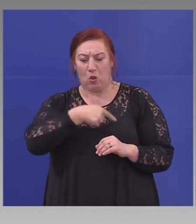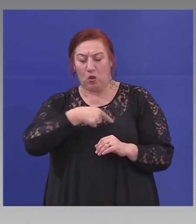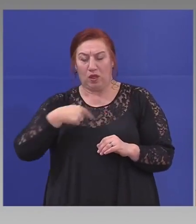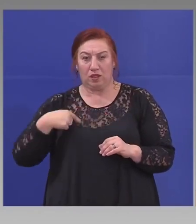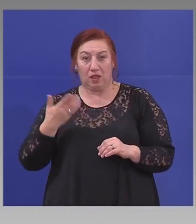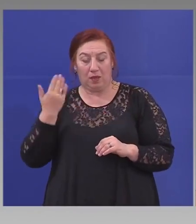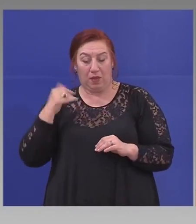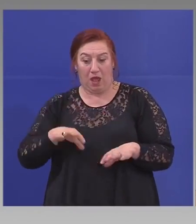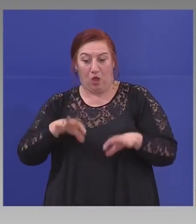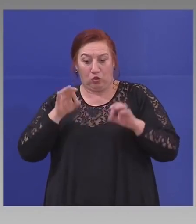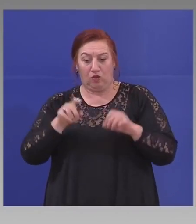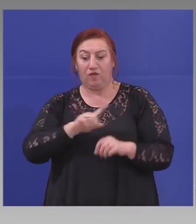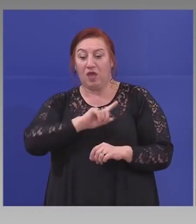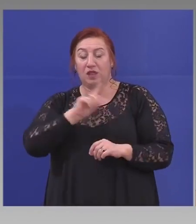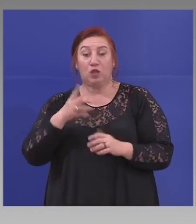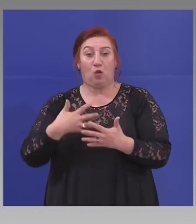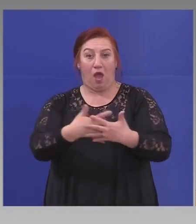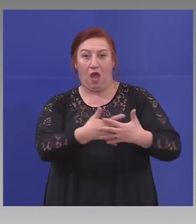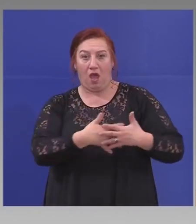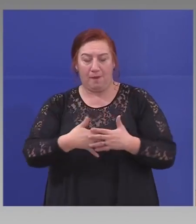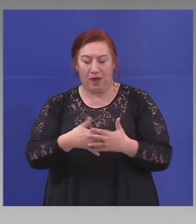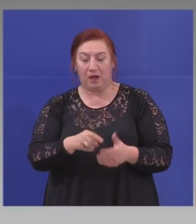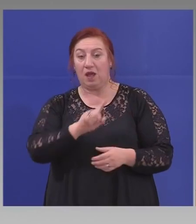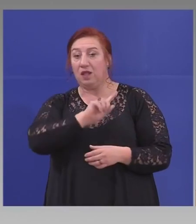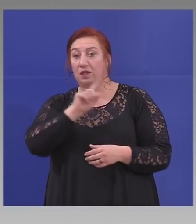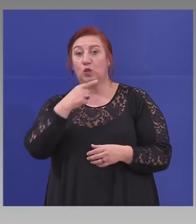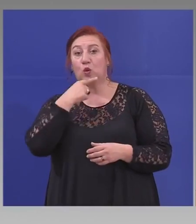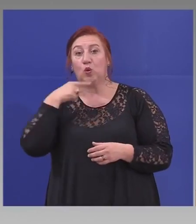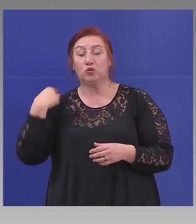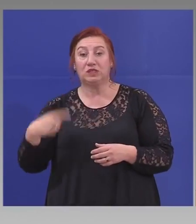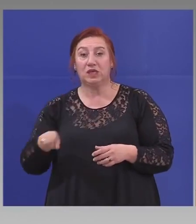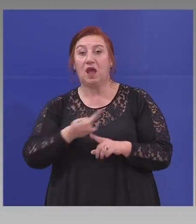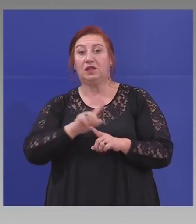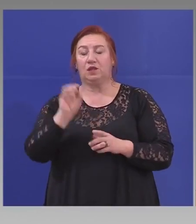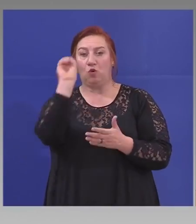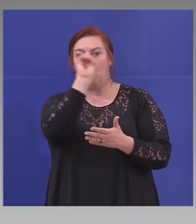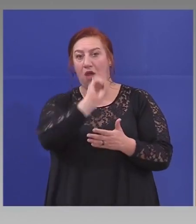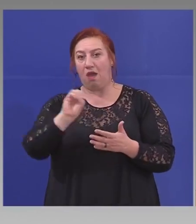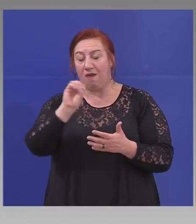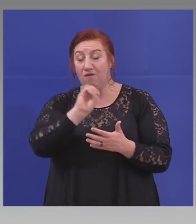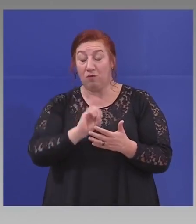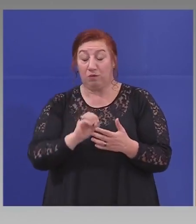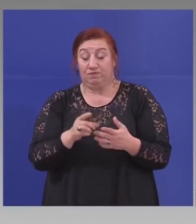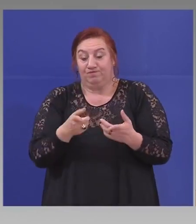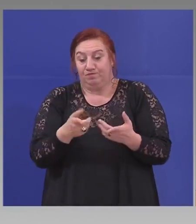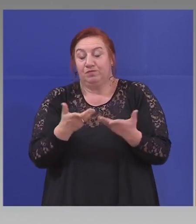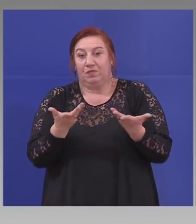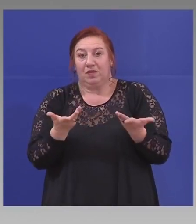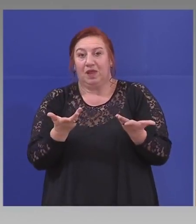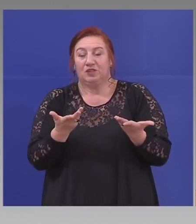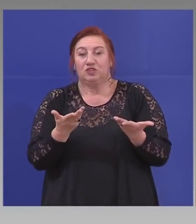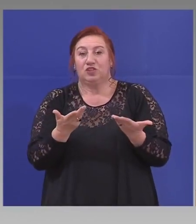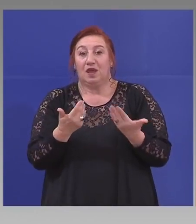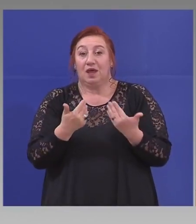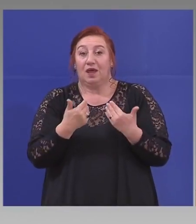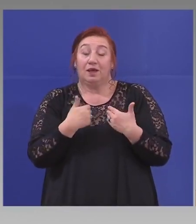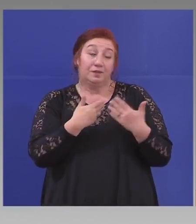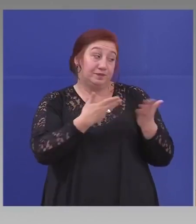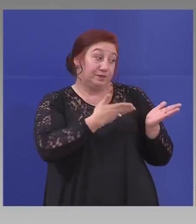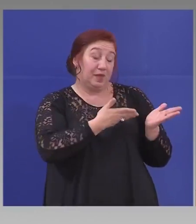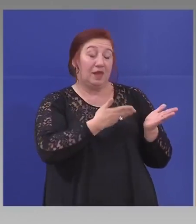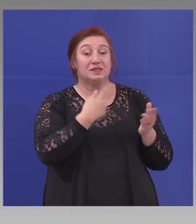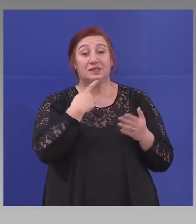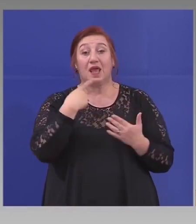готови, нито в Америка, нито в Русия, нито в Европа. Така че аз им